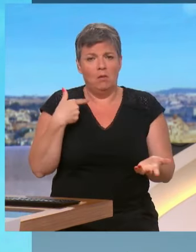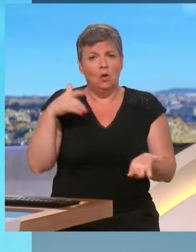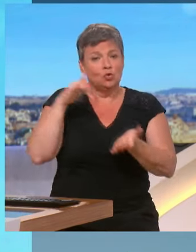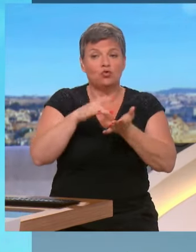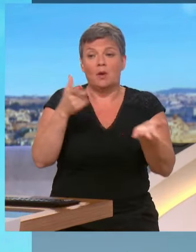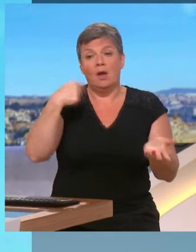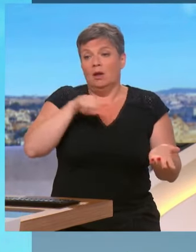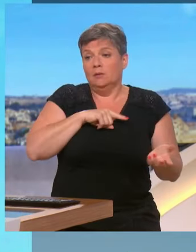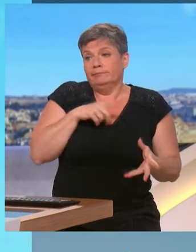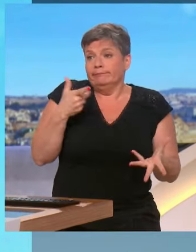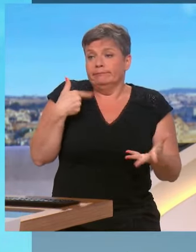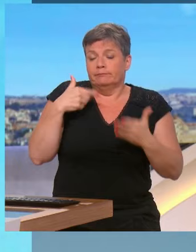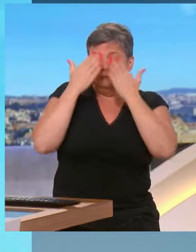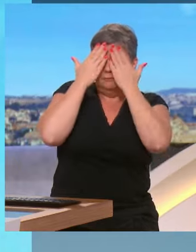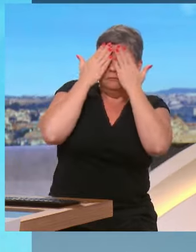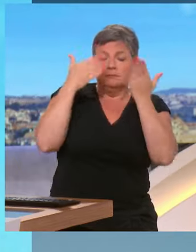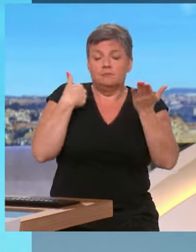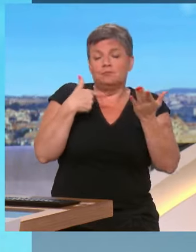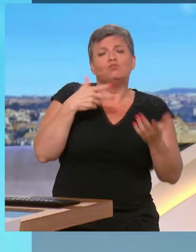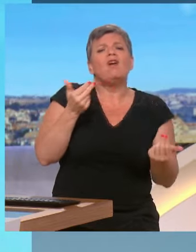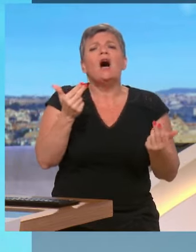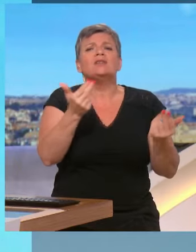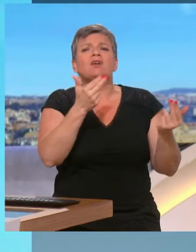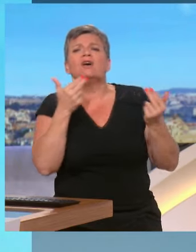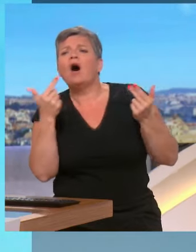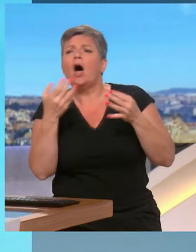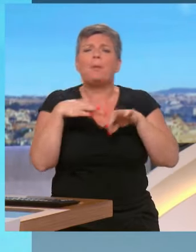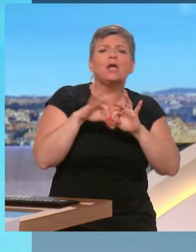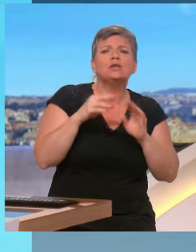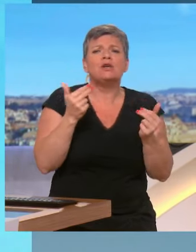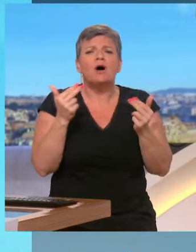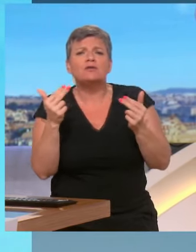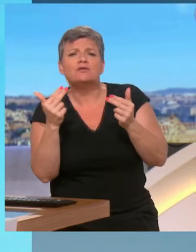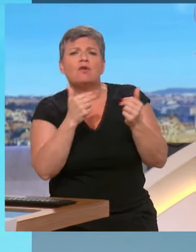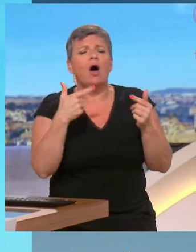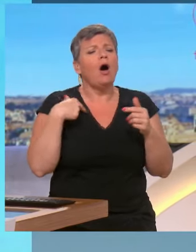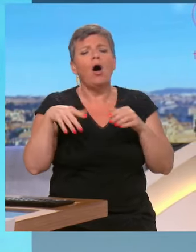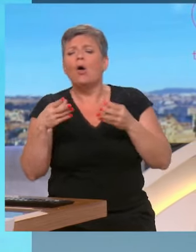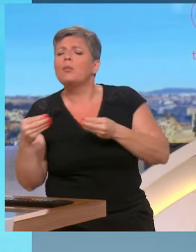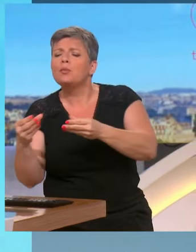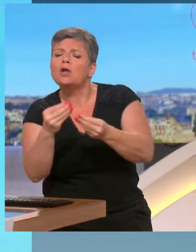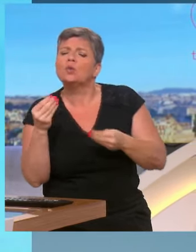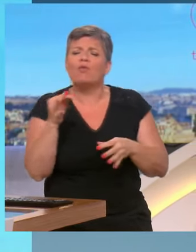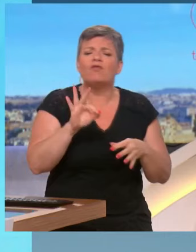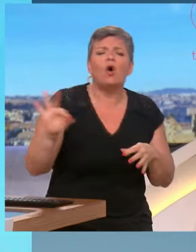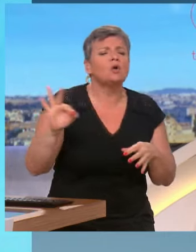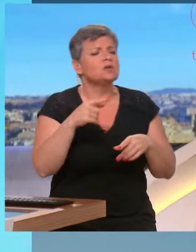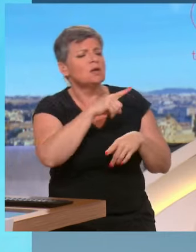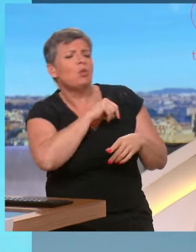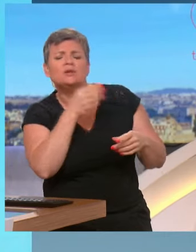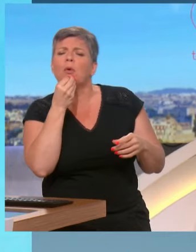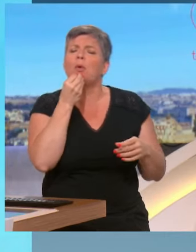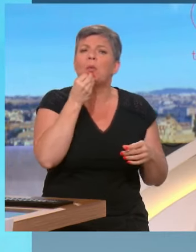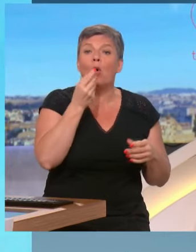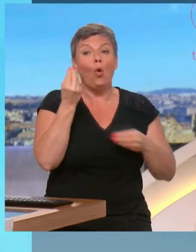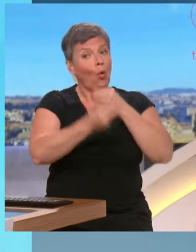fermez les yeux et vous dites, tout va bien dans notre pays, entre une partie de la population française et la police,